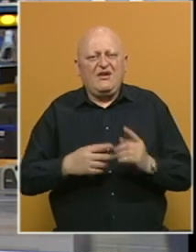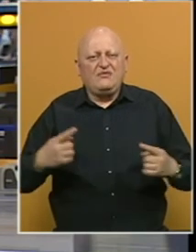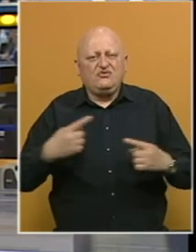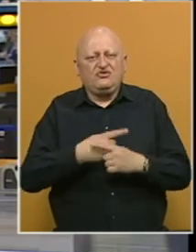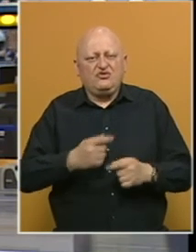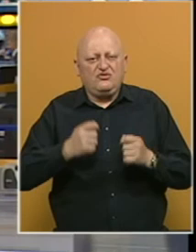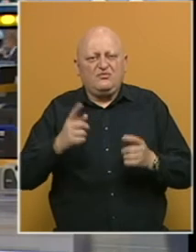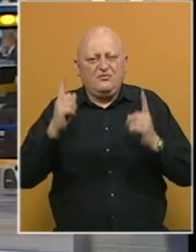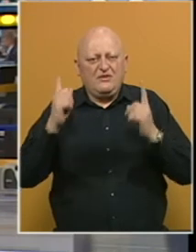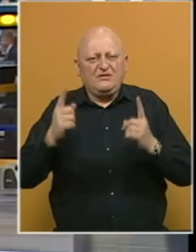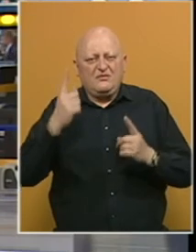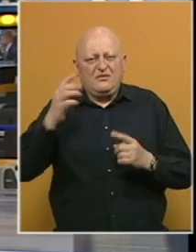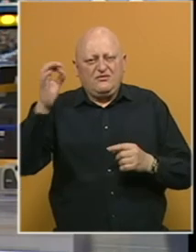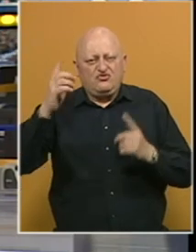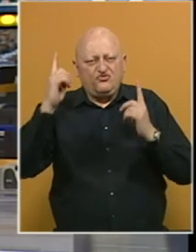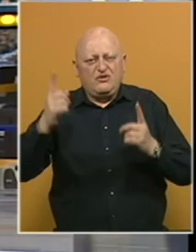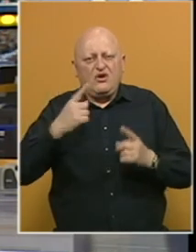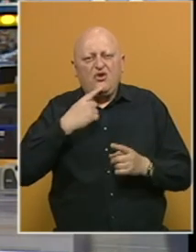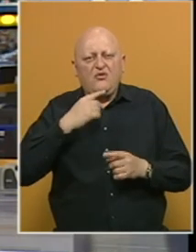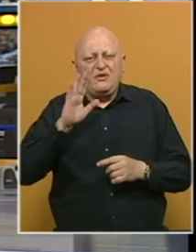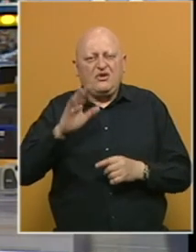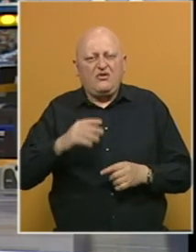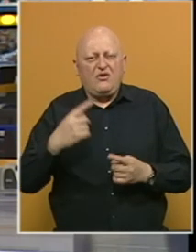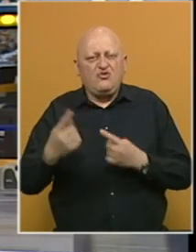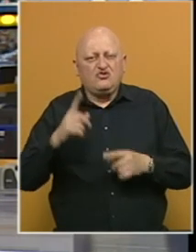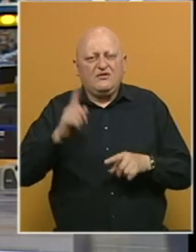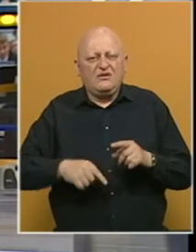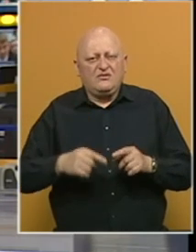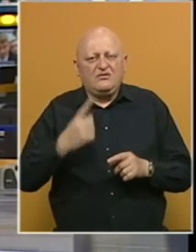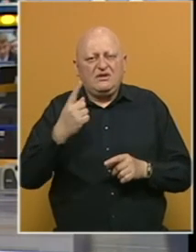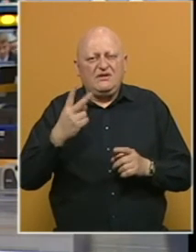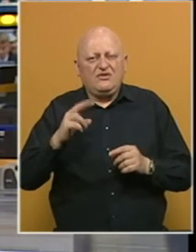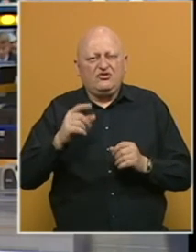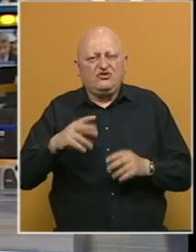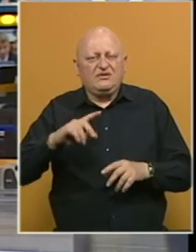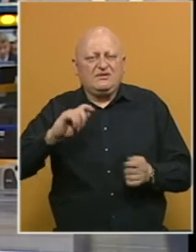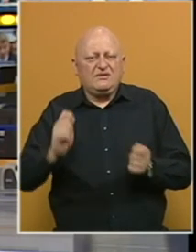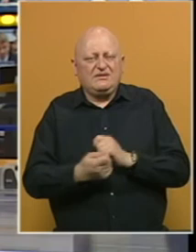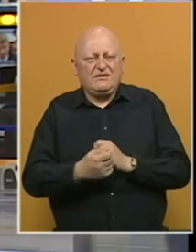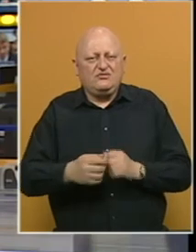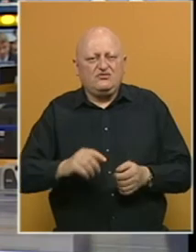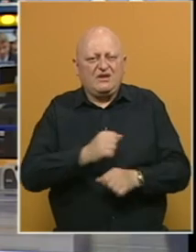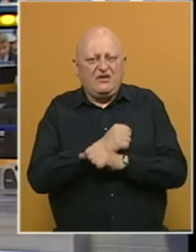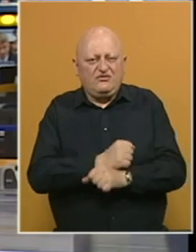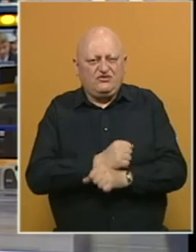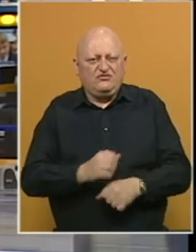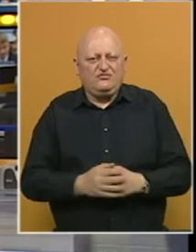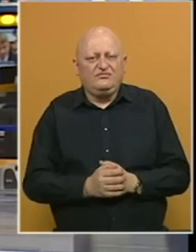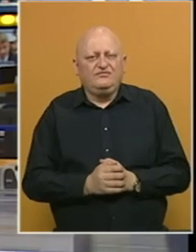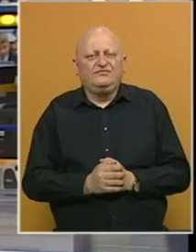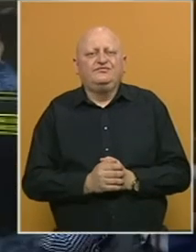je žalbu oložio na presudu prvostepenog suda, kojom je njegova uslovna kazna u slučaju Ivroše izmijenjena u zatvorsku.